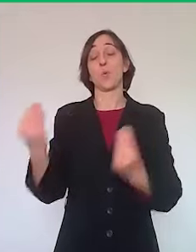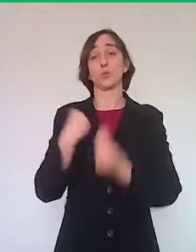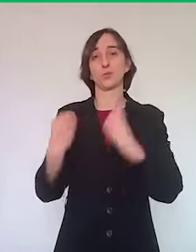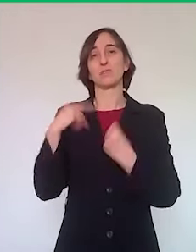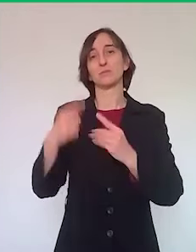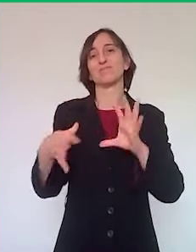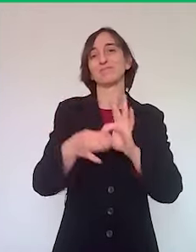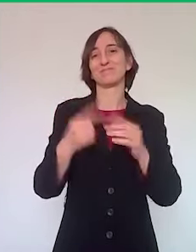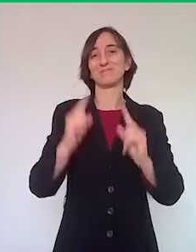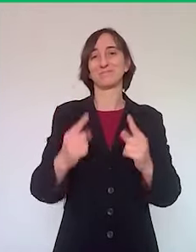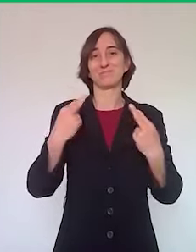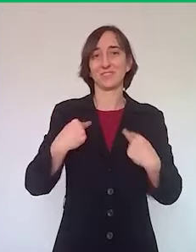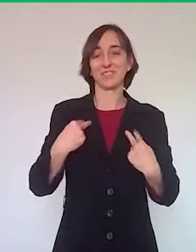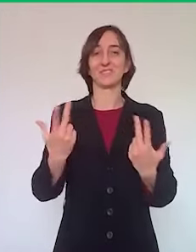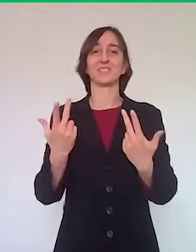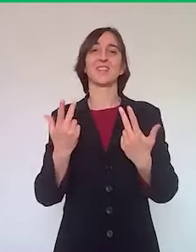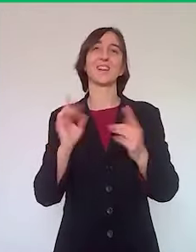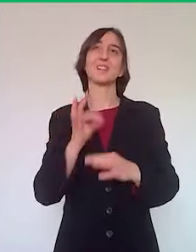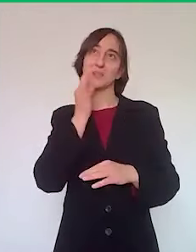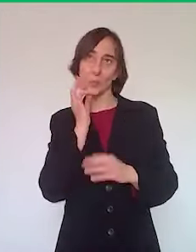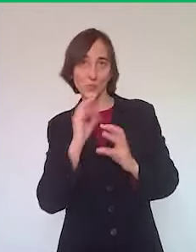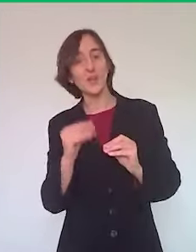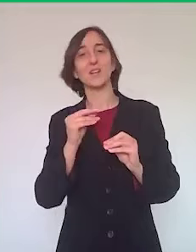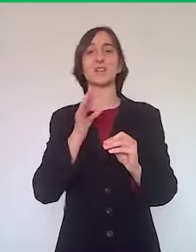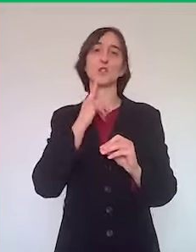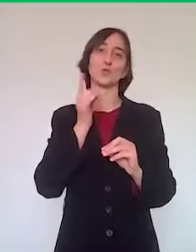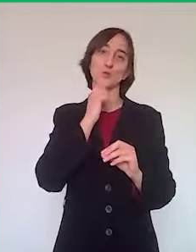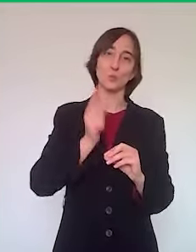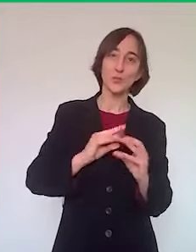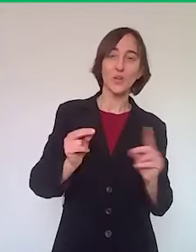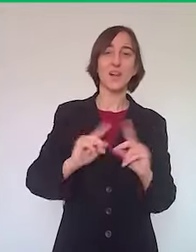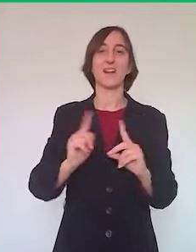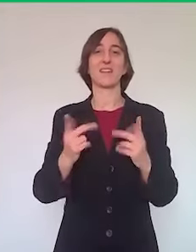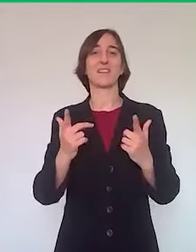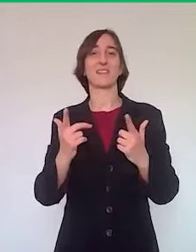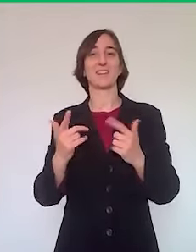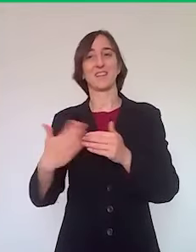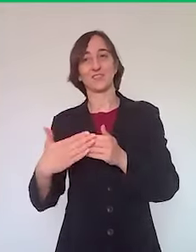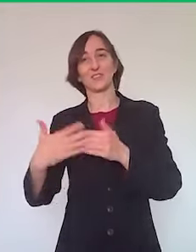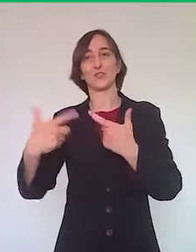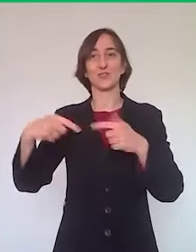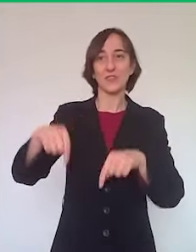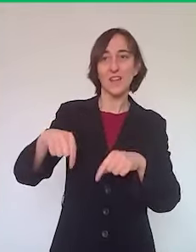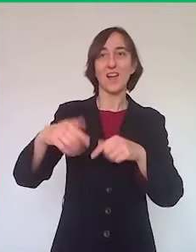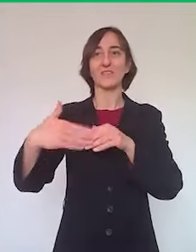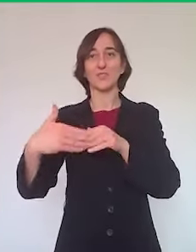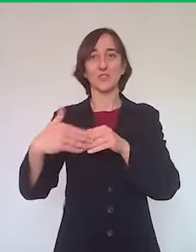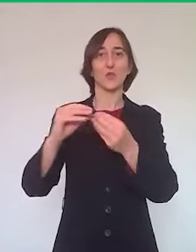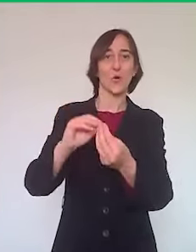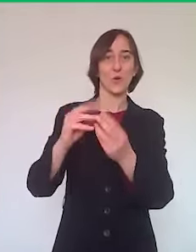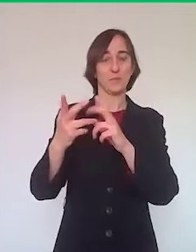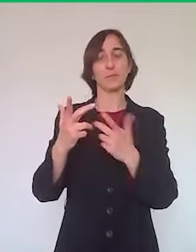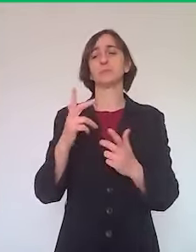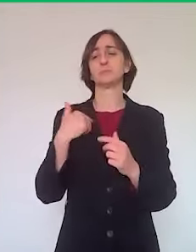consentito fare e non è consentito fare nelle nostre città o vicino alle nostre abitazioni. Ci sono molte domande, ne ho prese alcune per provare a